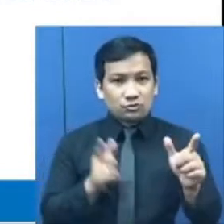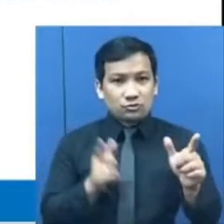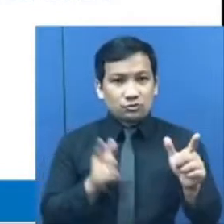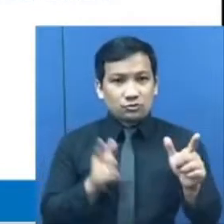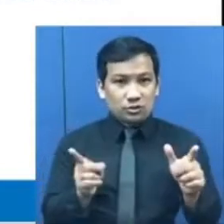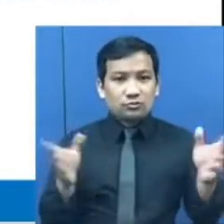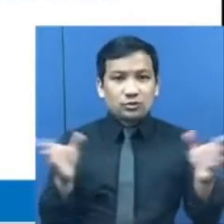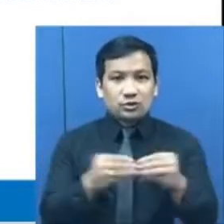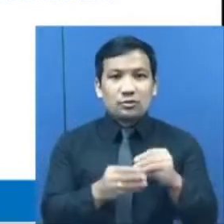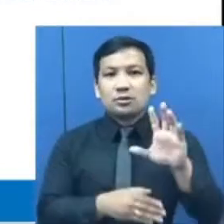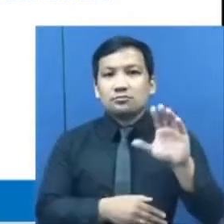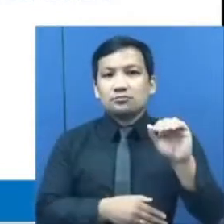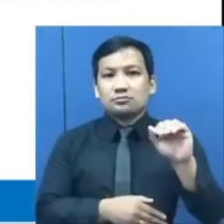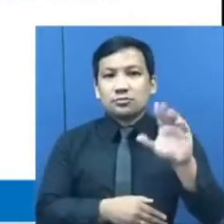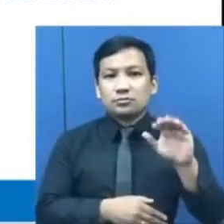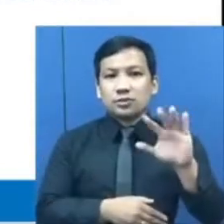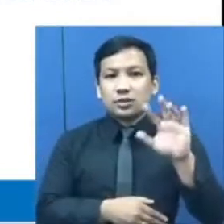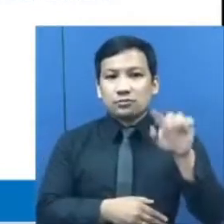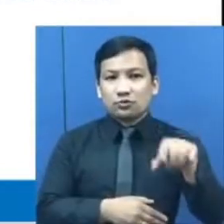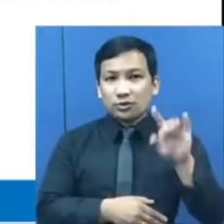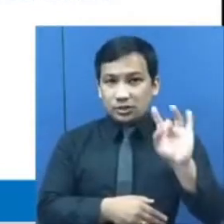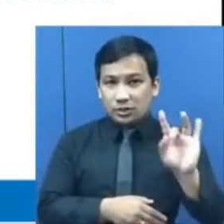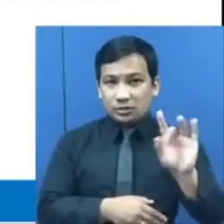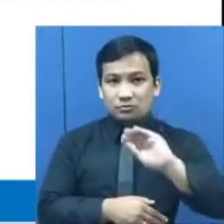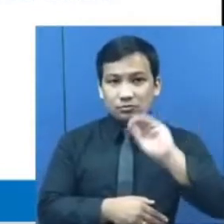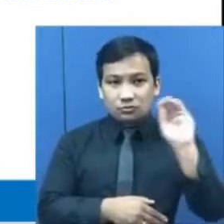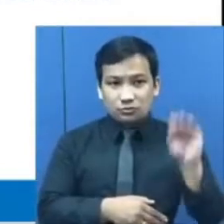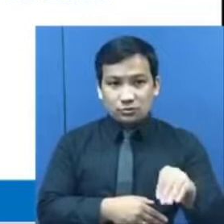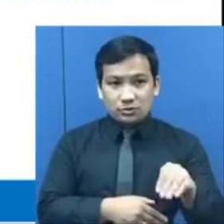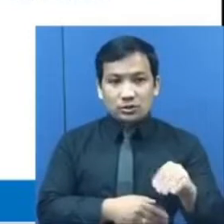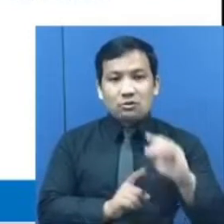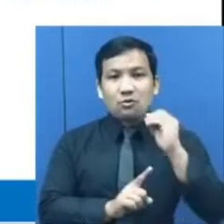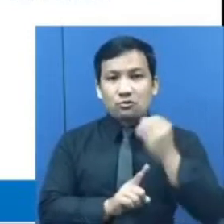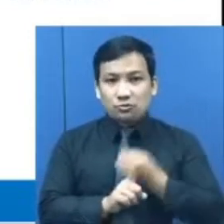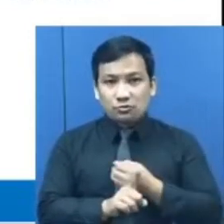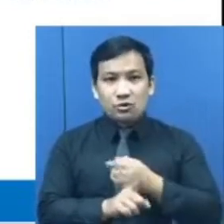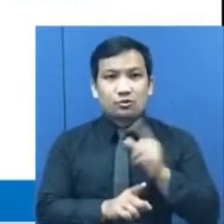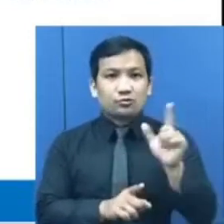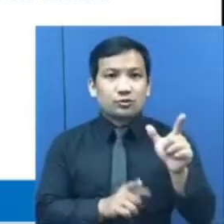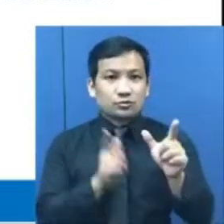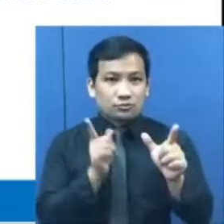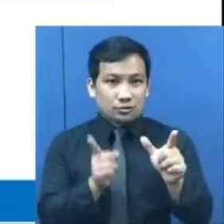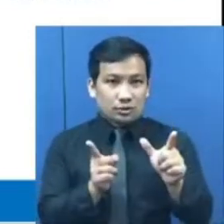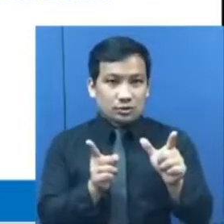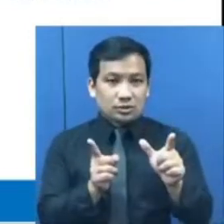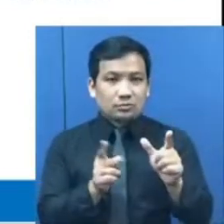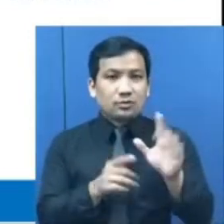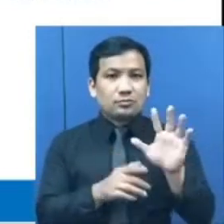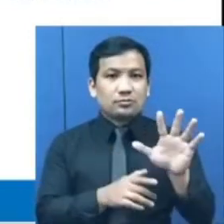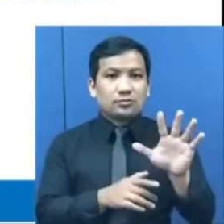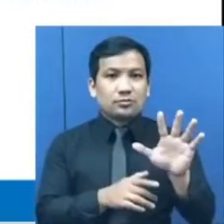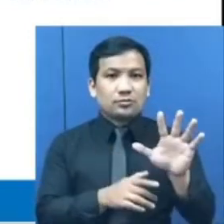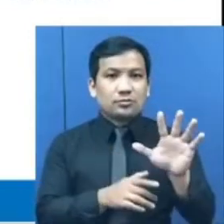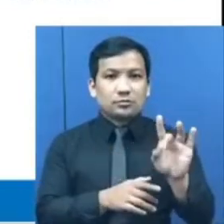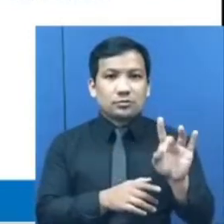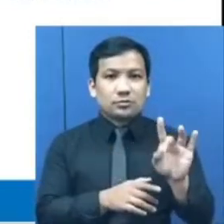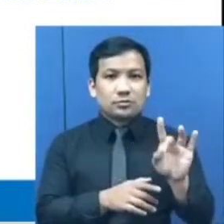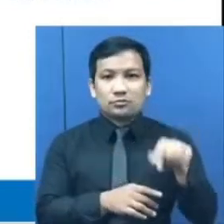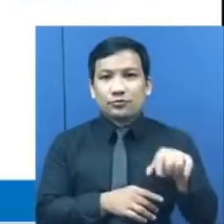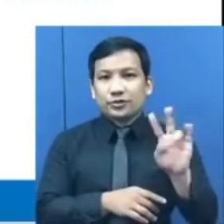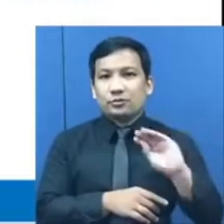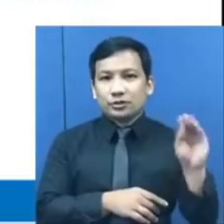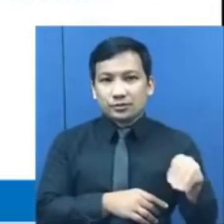nasa 59,8% at noong Oktober 2020 na nasa 58,7%.